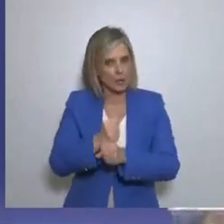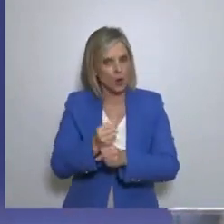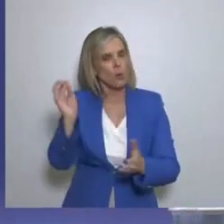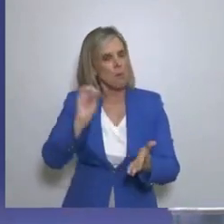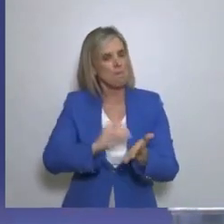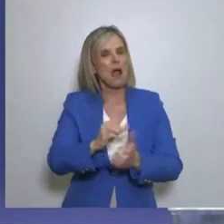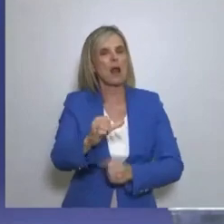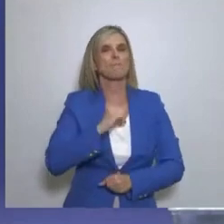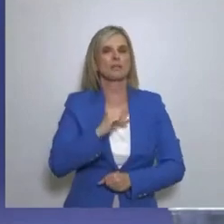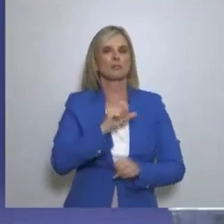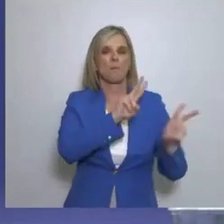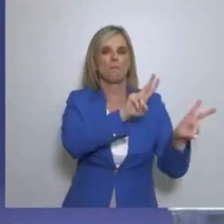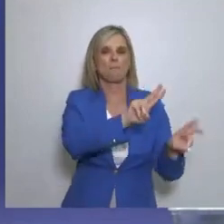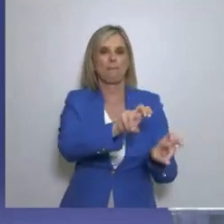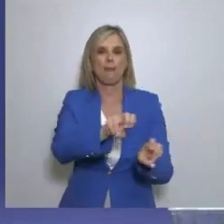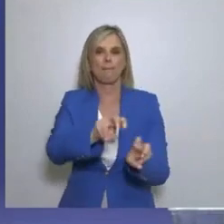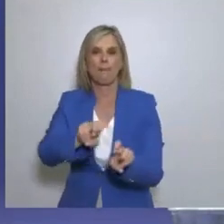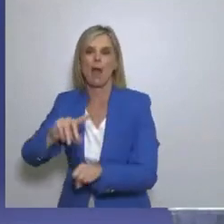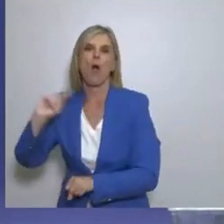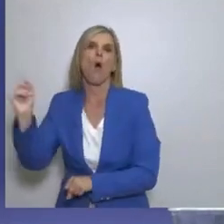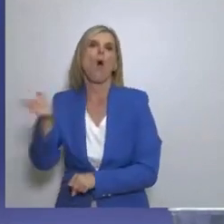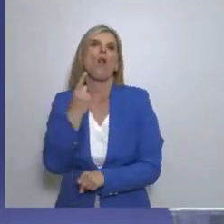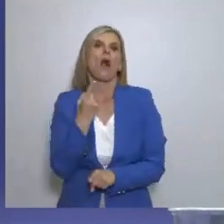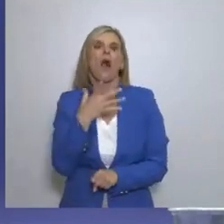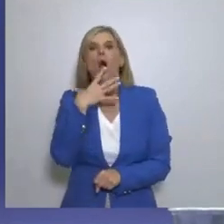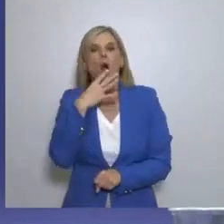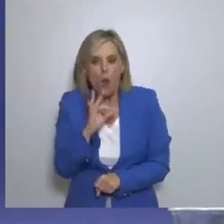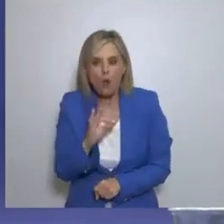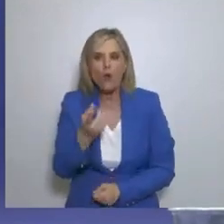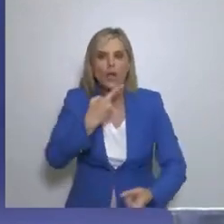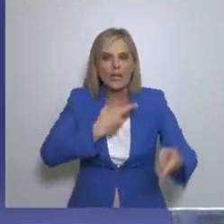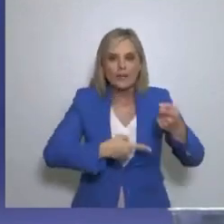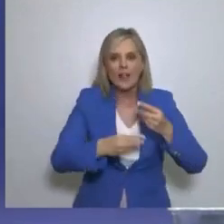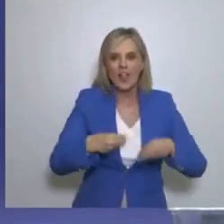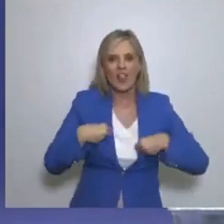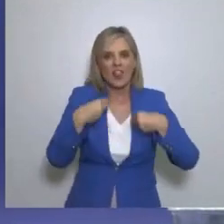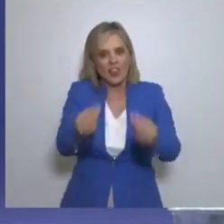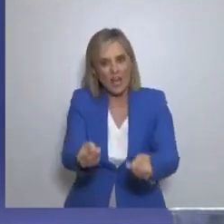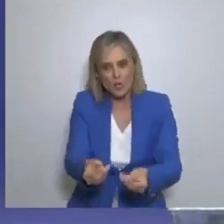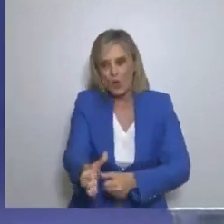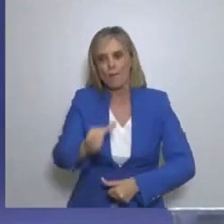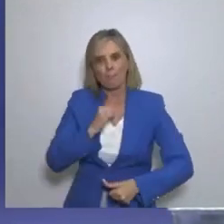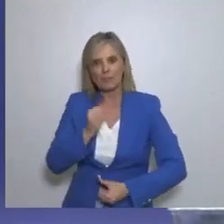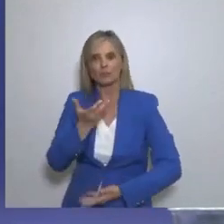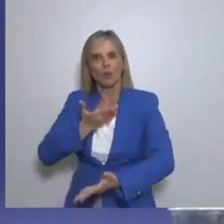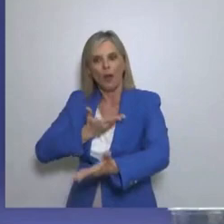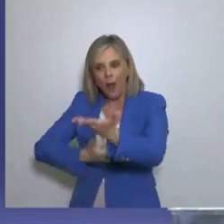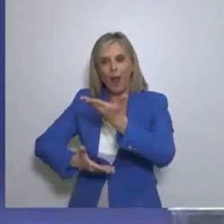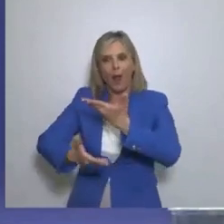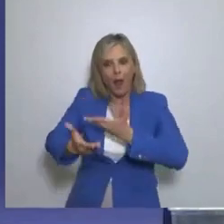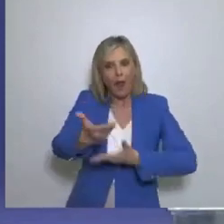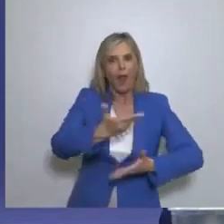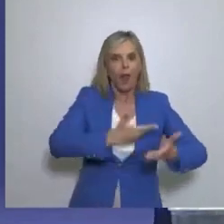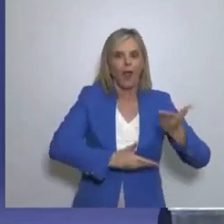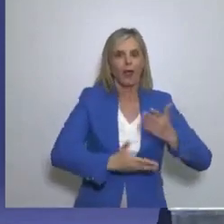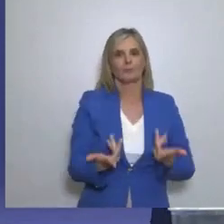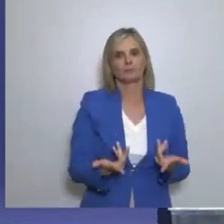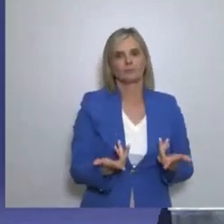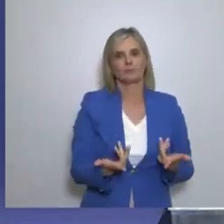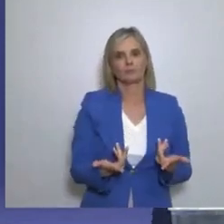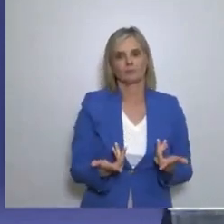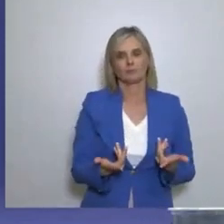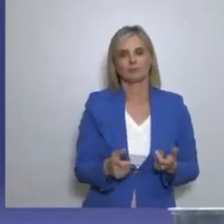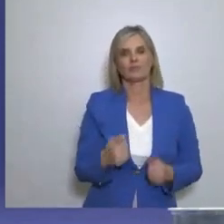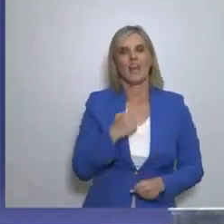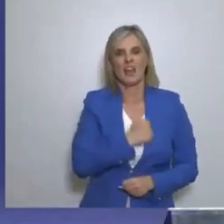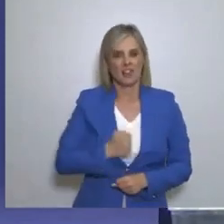πολίτη Ο κράτος που δεν δίνει στον πολίτη του Και δεν καταλαβαίνει ότι ο πολίτης είναι το κράτος Είναι ένα δυναστευτικό κράτος Και οι πολιτικοί είναι αλλογενείς Δεν έχουν καμία σχέση